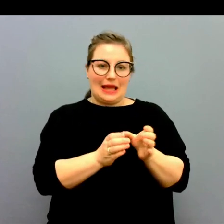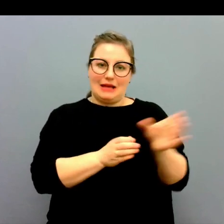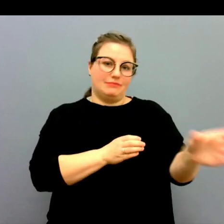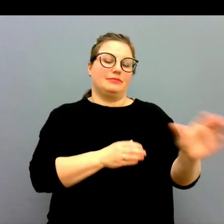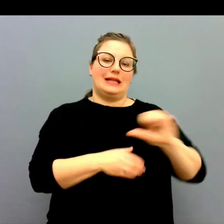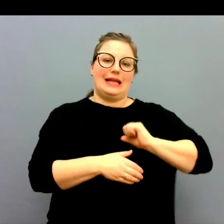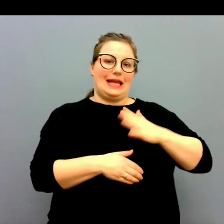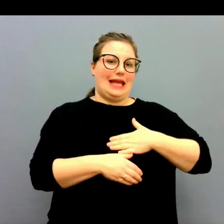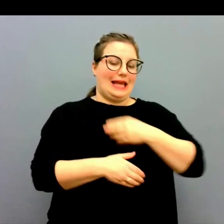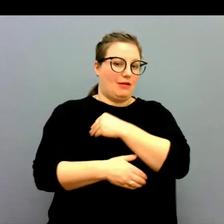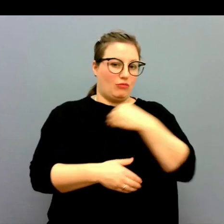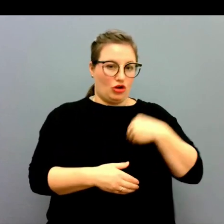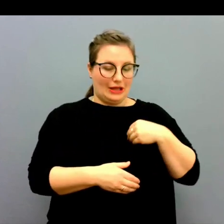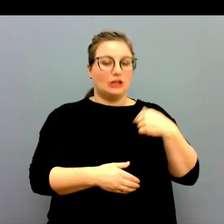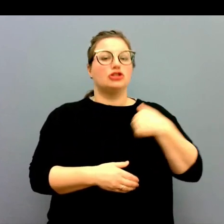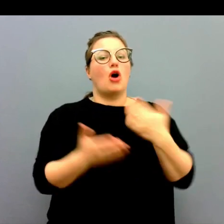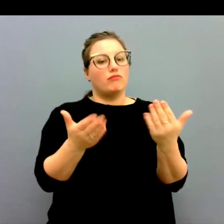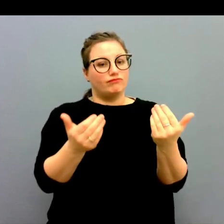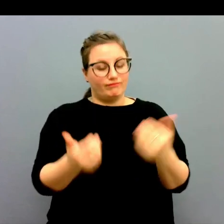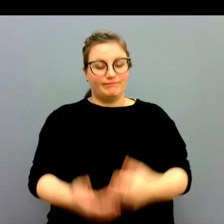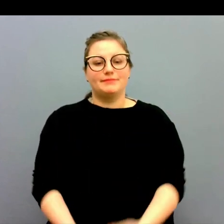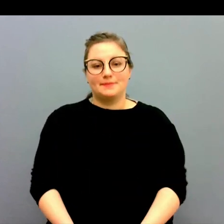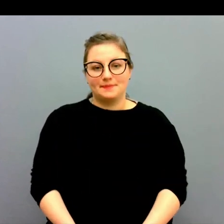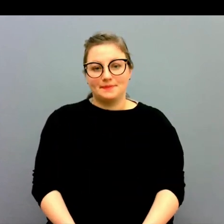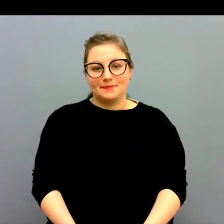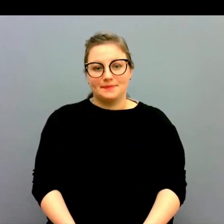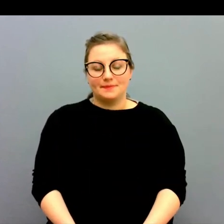inte är någonting som är nytt då. Så det är vad jag ser fram emot.